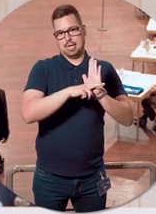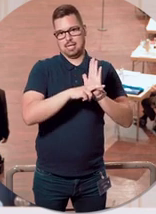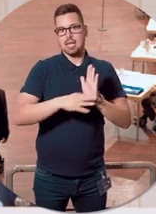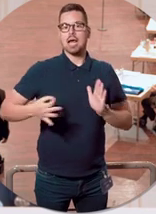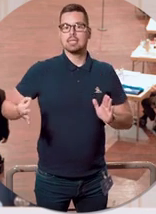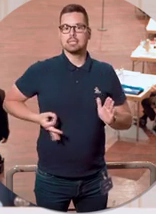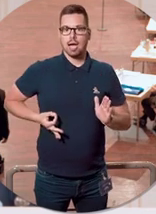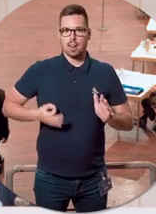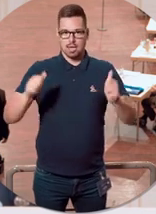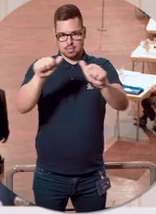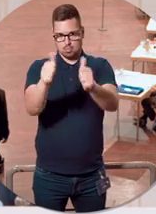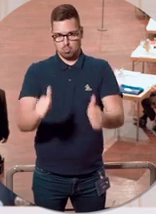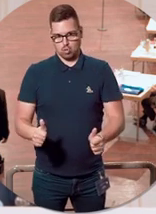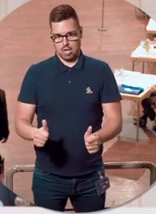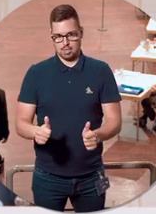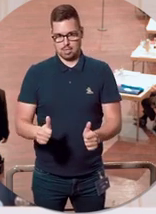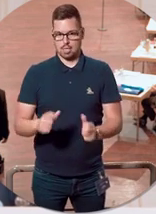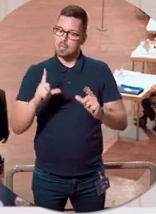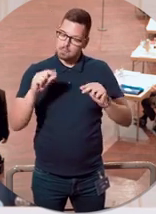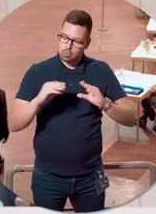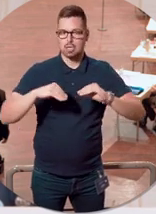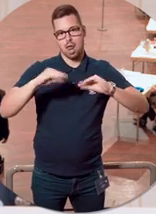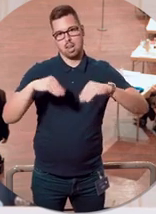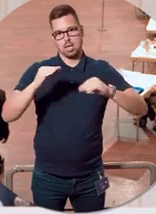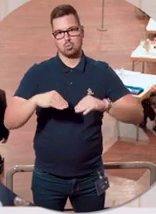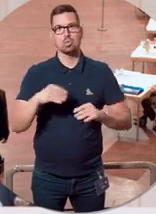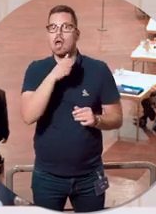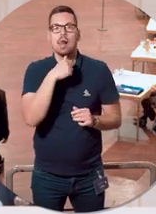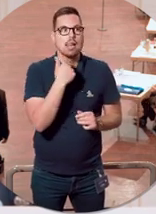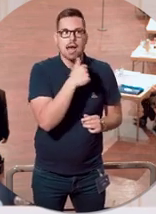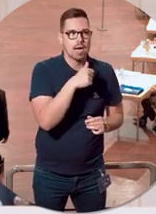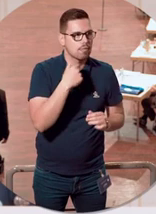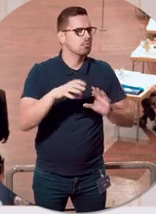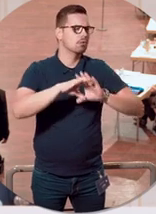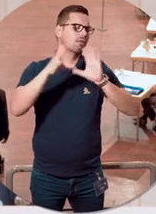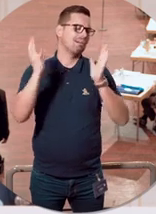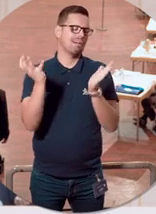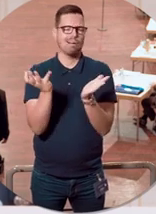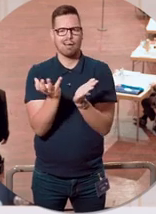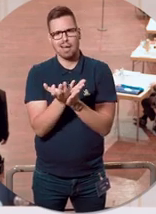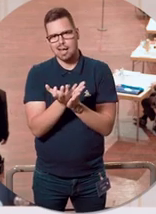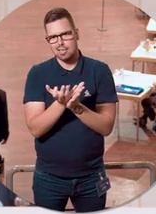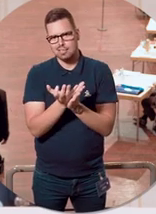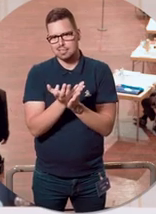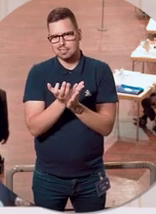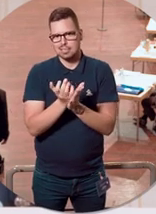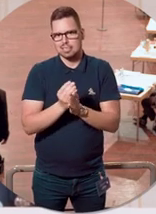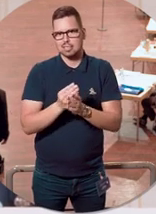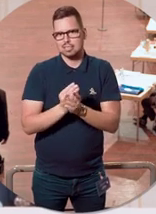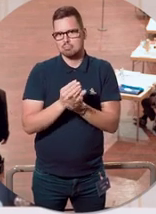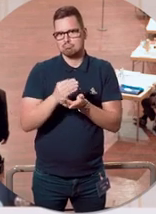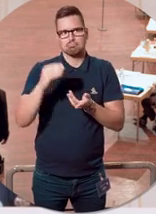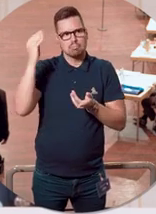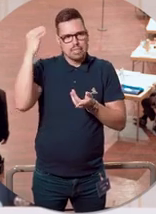in dessen Zuge wir bereits wesentliche Lockerungsschritte vollzogen haben. Ich will Sie gar nicht langweilen mit all den Dingen, die wir jetzt auf den Weg gebracht haben. Das ist ja